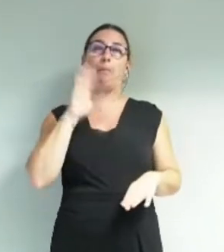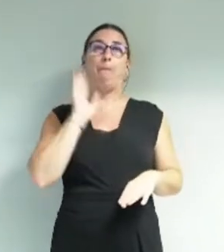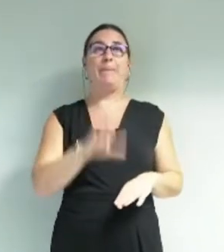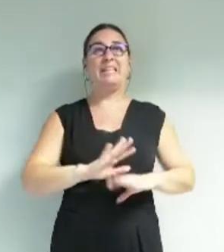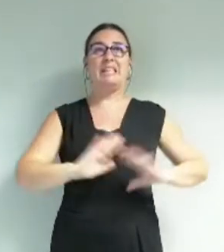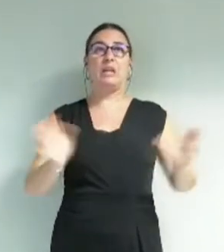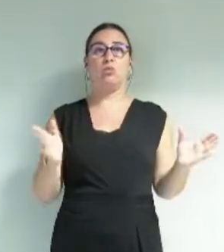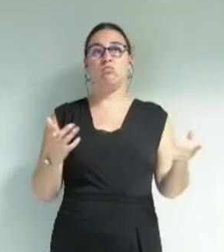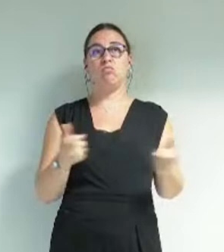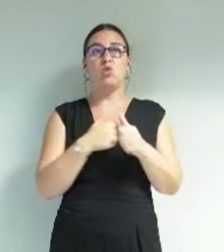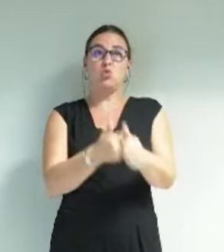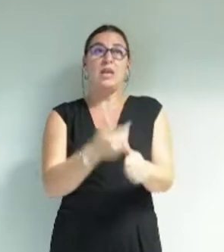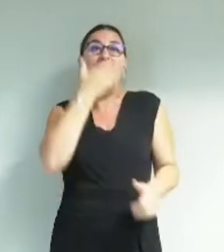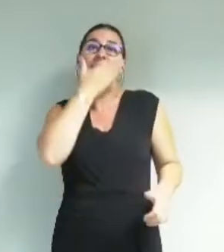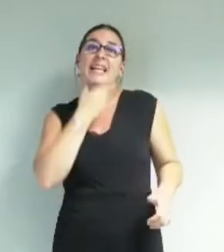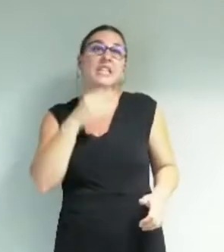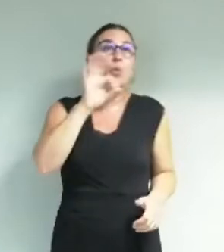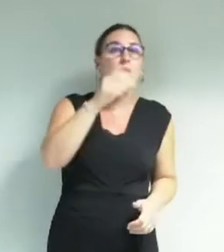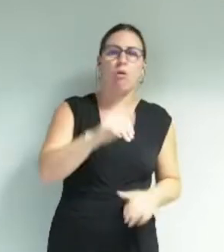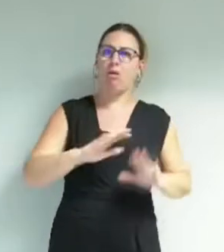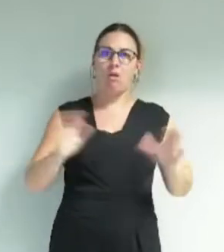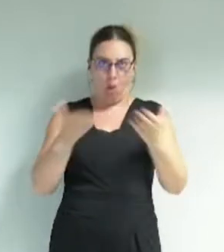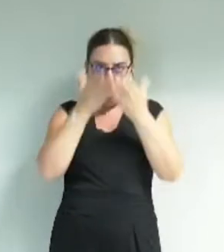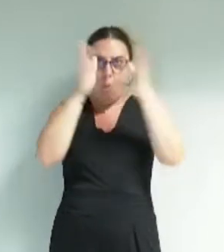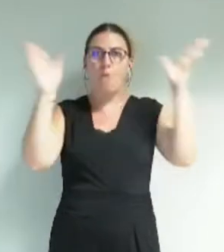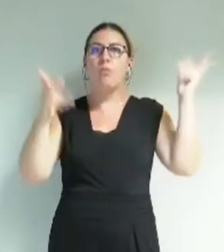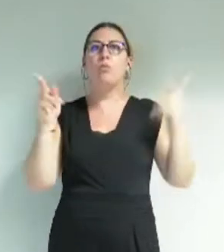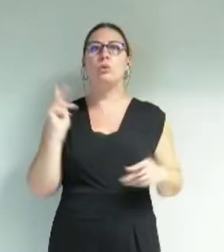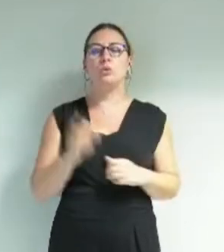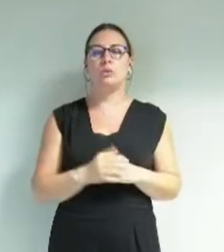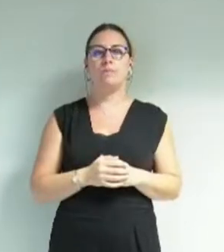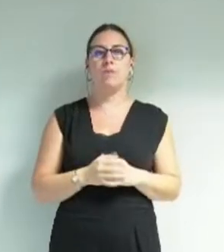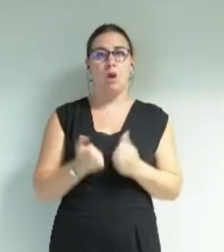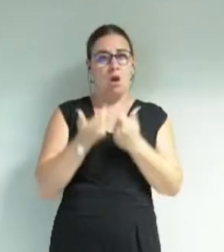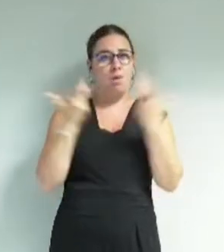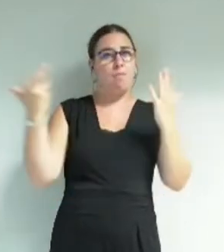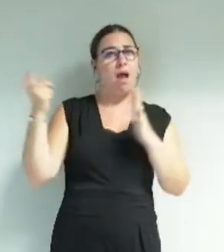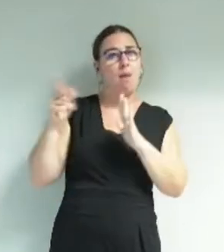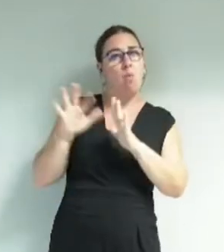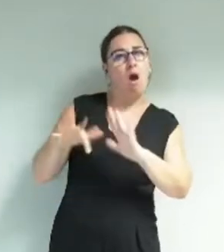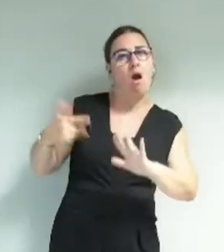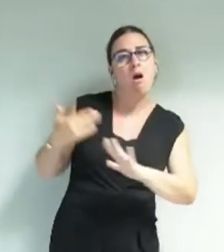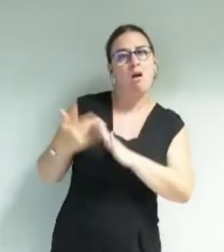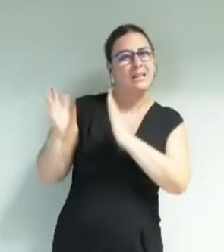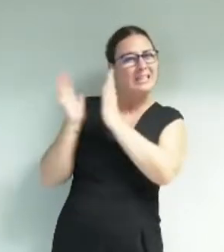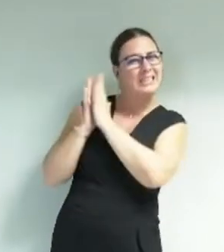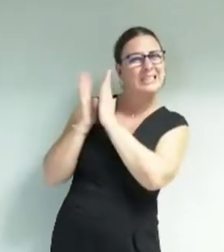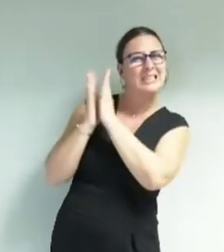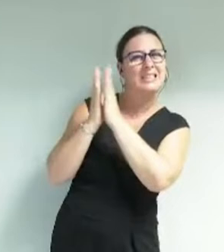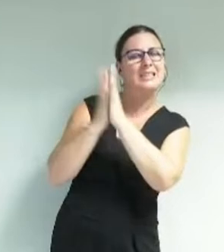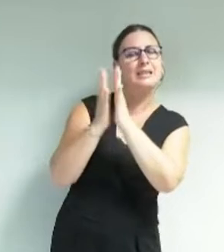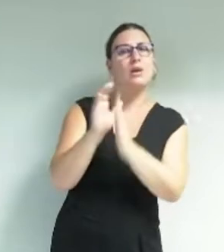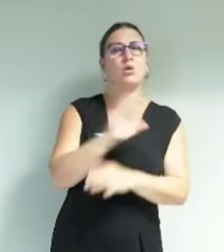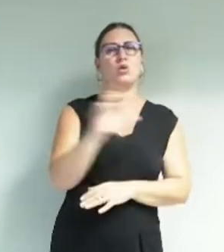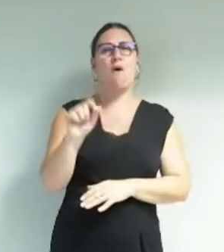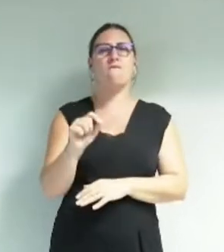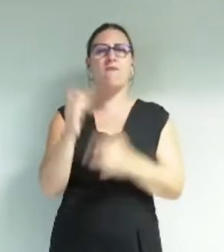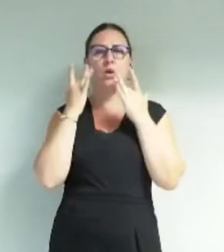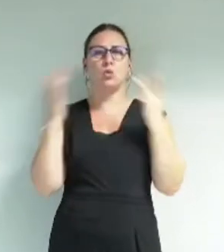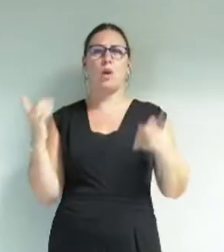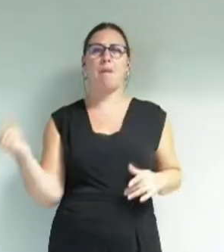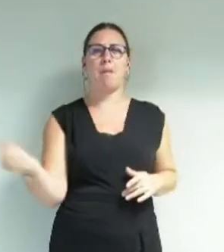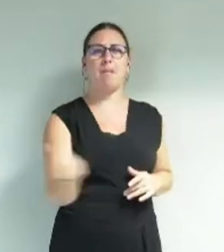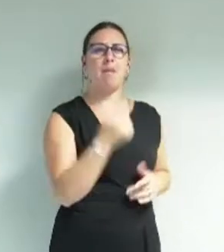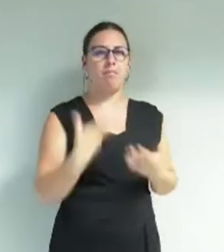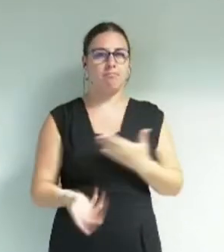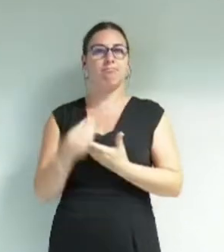'ici pratiquée. Ces dispositifs sont issus de plusieurs mois de travail et de concertation auxquels environ 120 acteurs culturels grenoblois